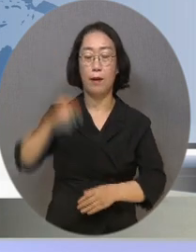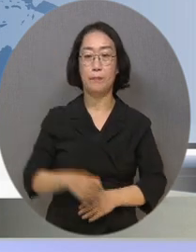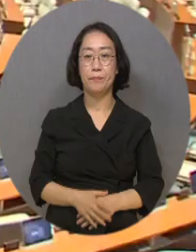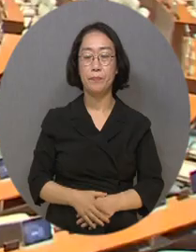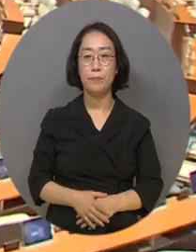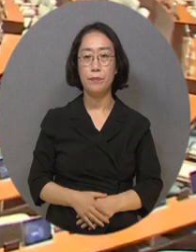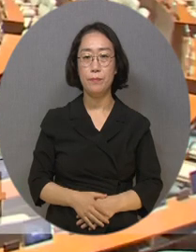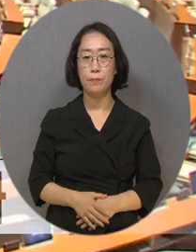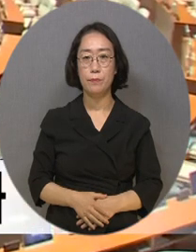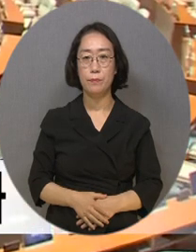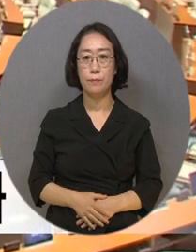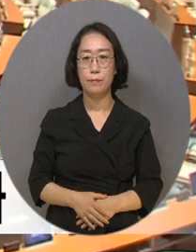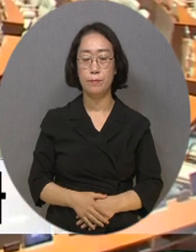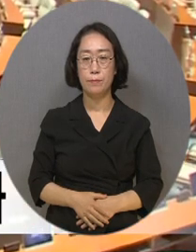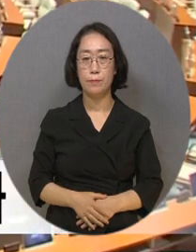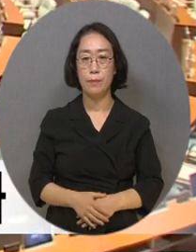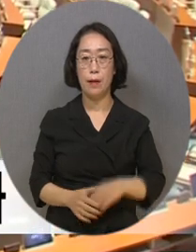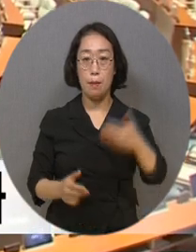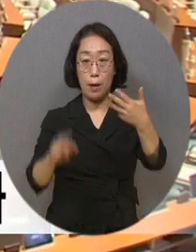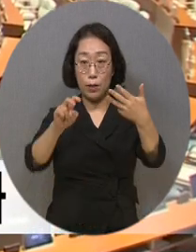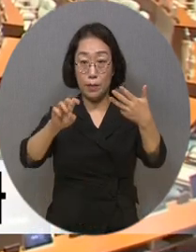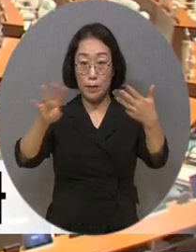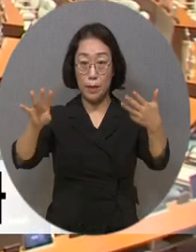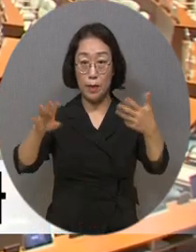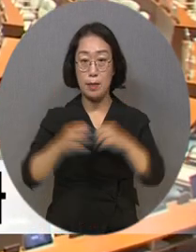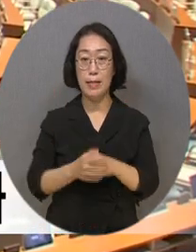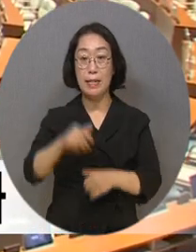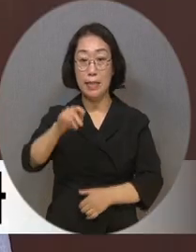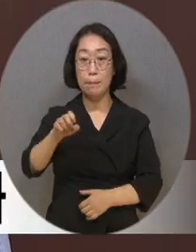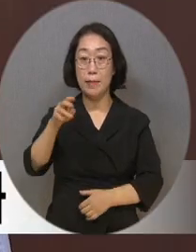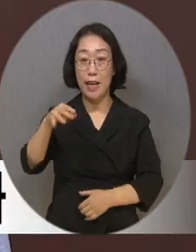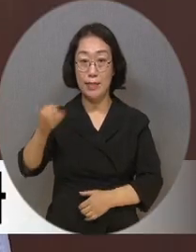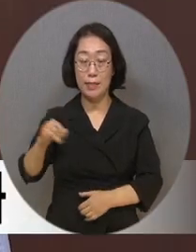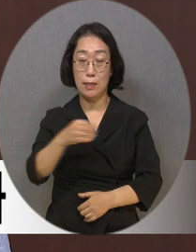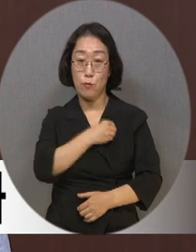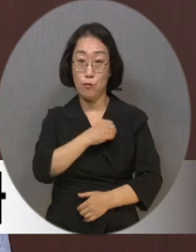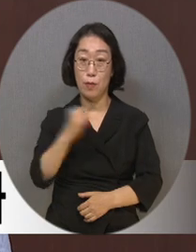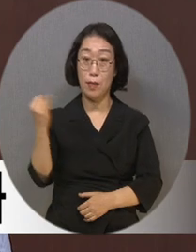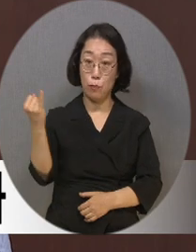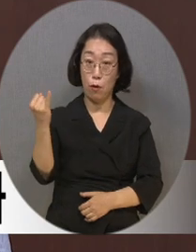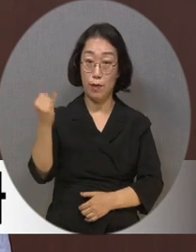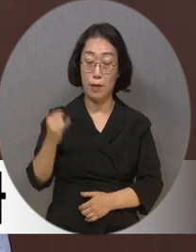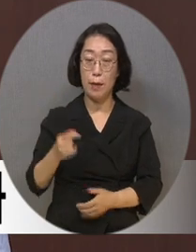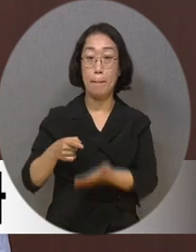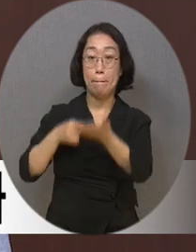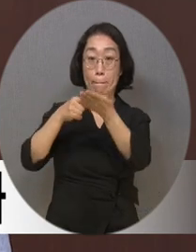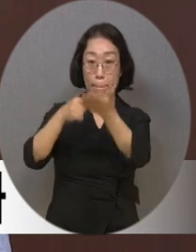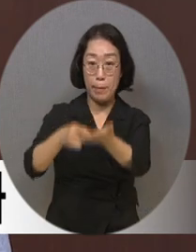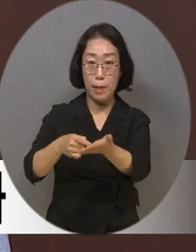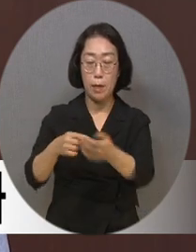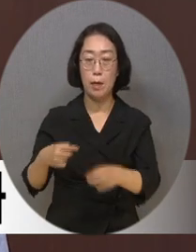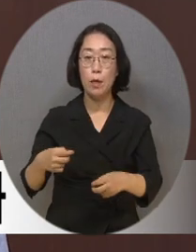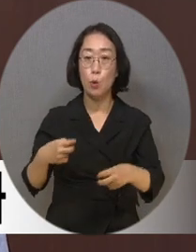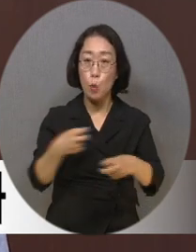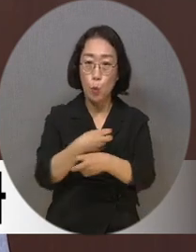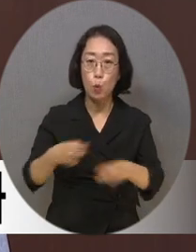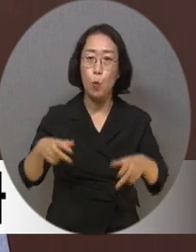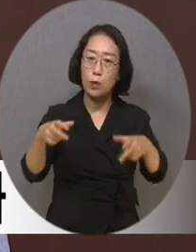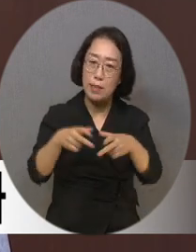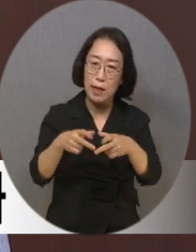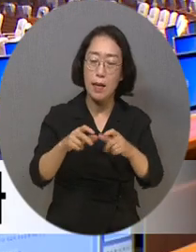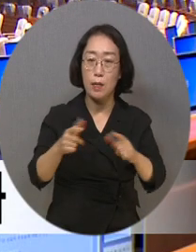지난 24일 국민의힘 김예지 의원이 대표 발의한 교통약자의 이동편의증진법 일부